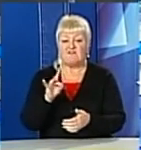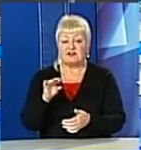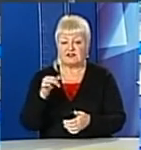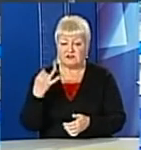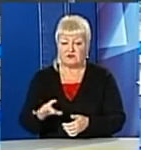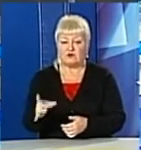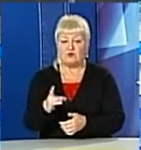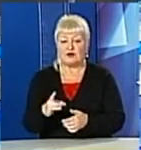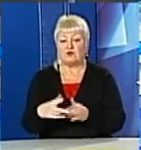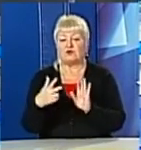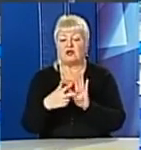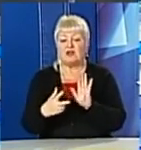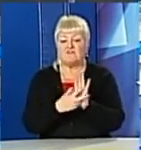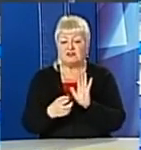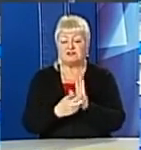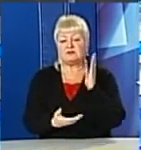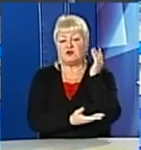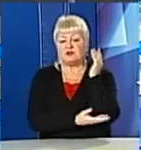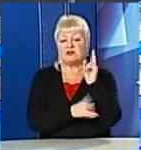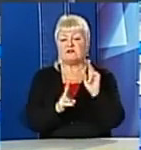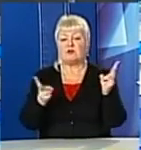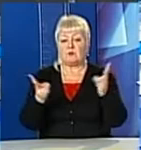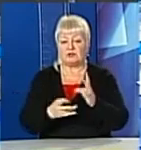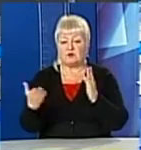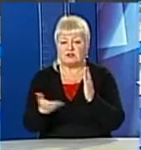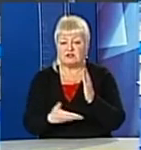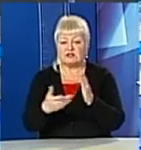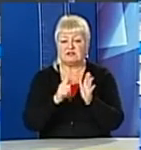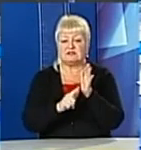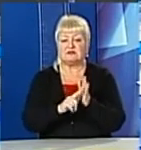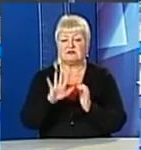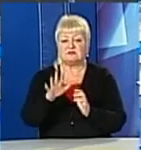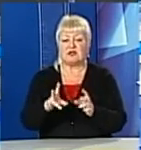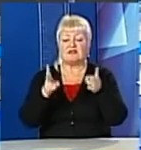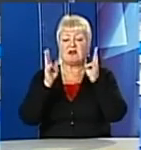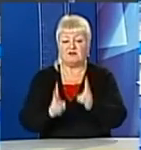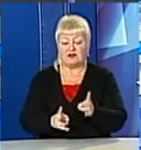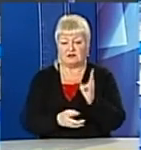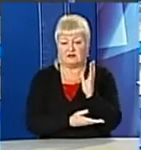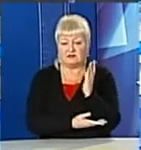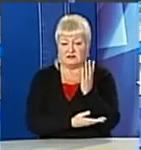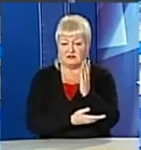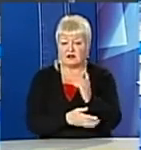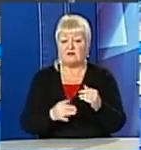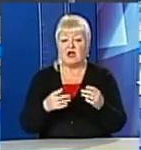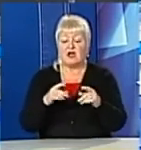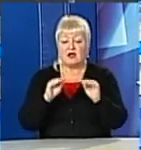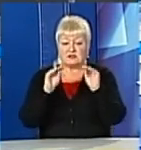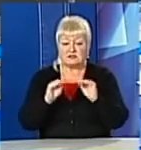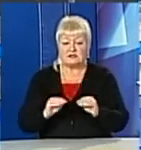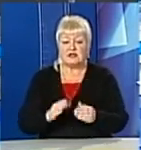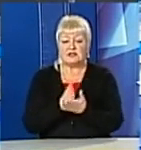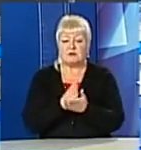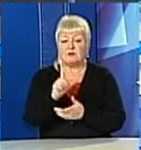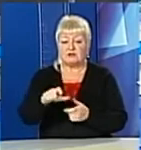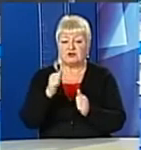міста більше восьми сотень дерев, які потребують обрізки та 75 аварійних зелених насаджень. За даними посадовців, щотижня